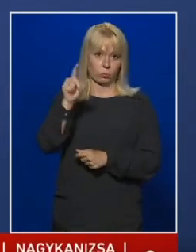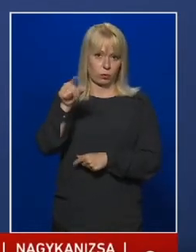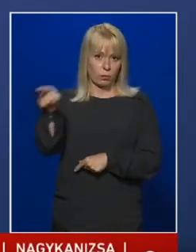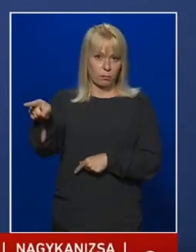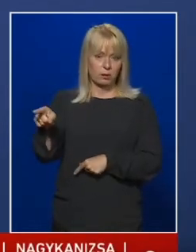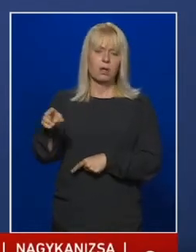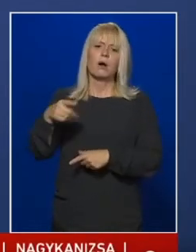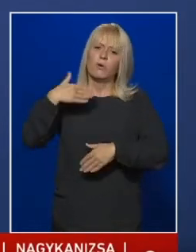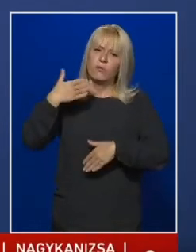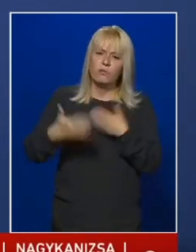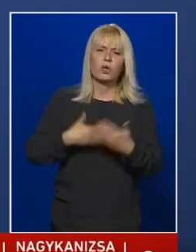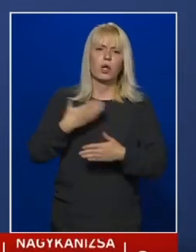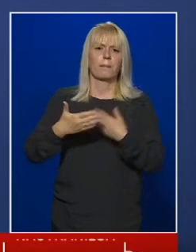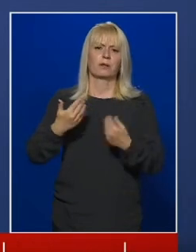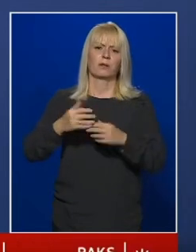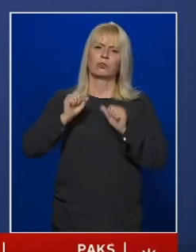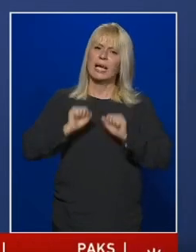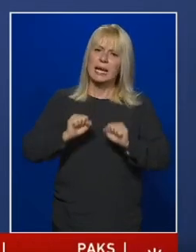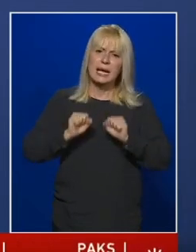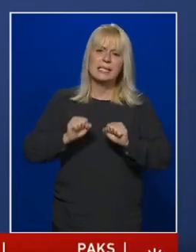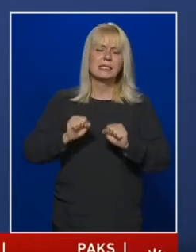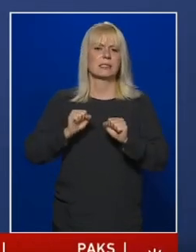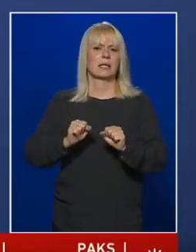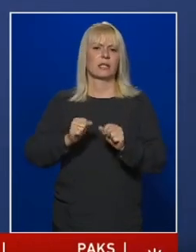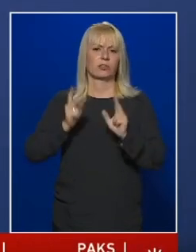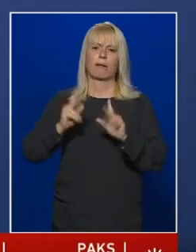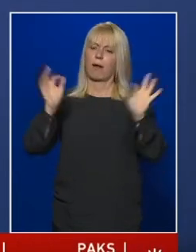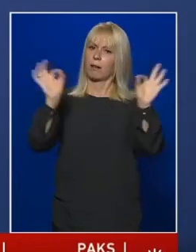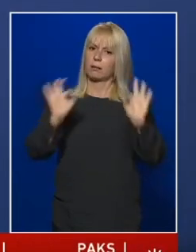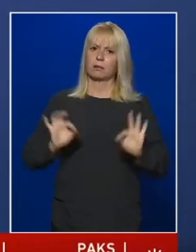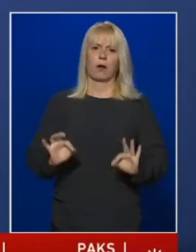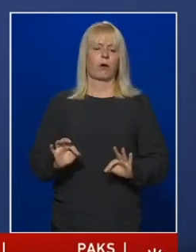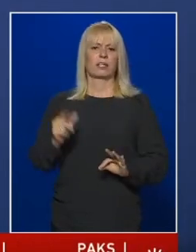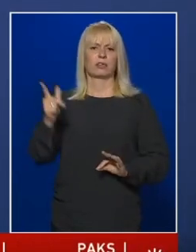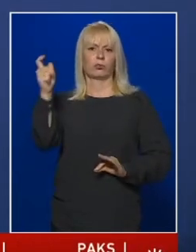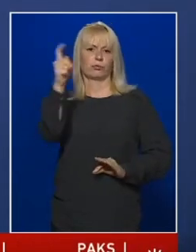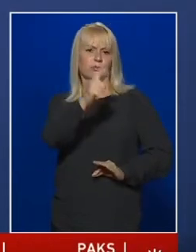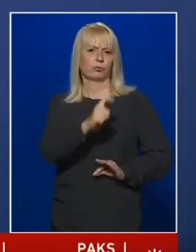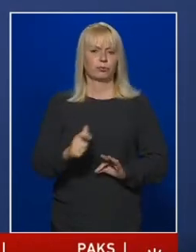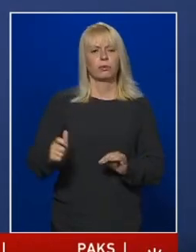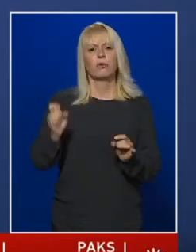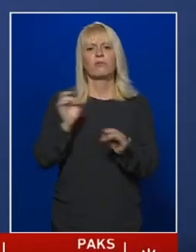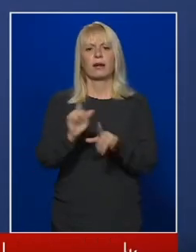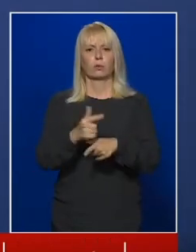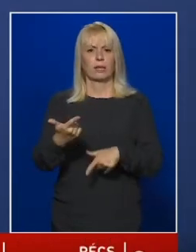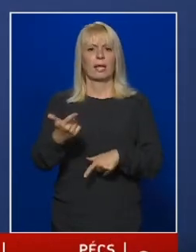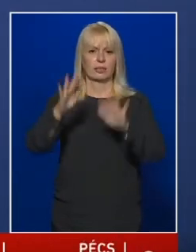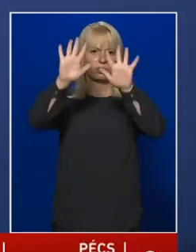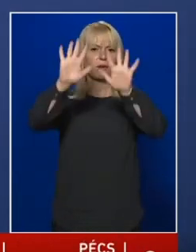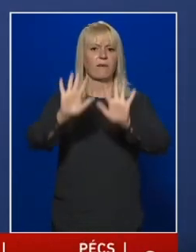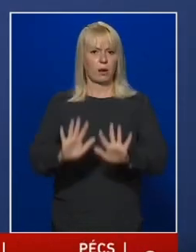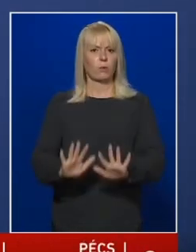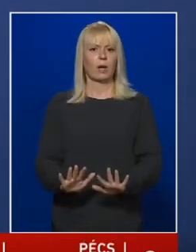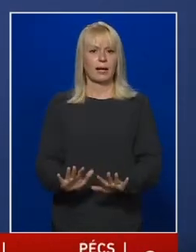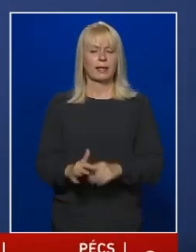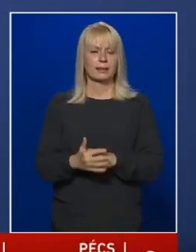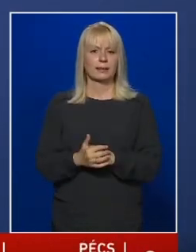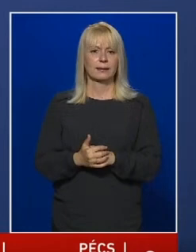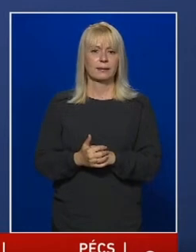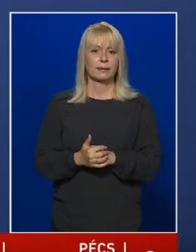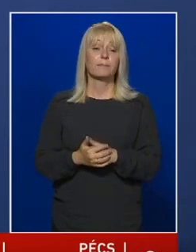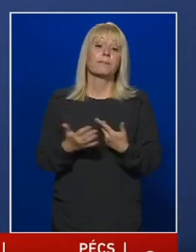folyamatosan és rendszeresen takarítsa és fertőtlenítse is ezeket a felületeket.